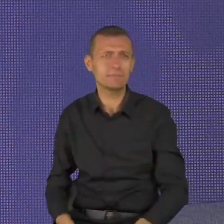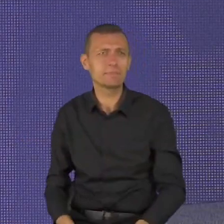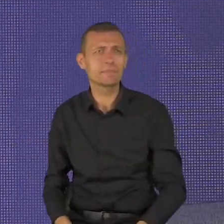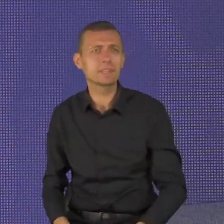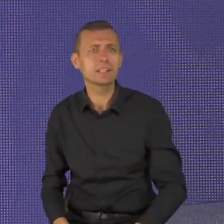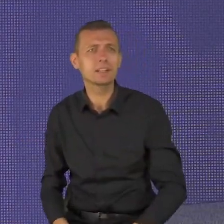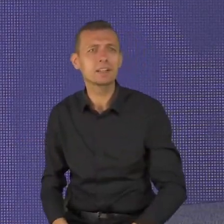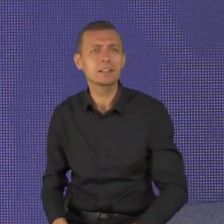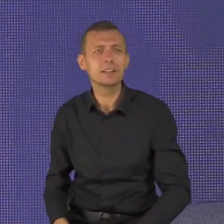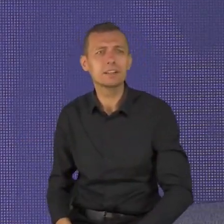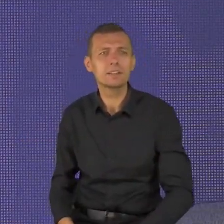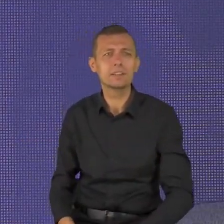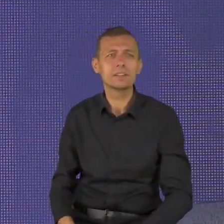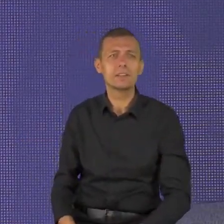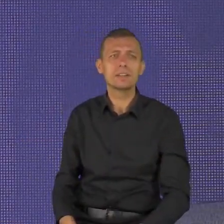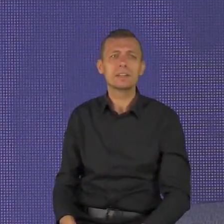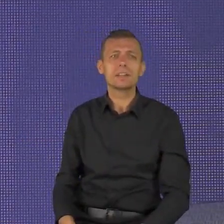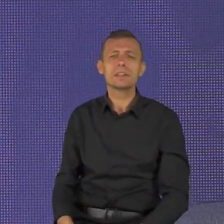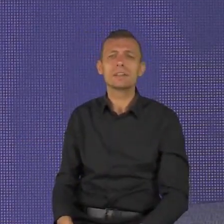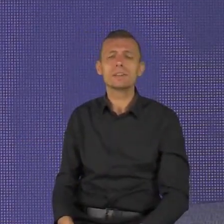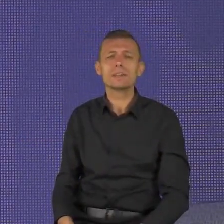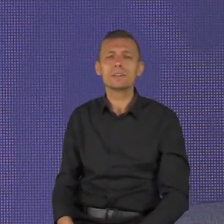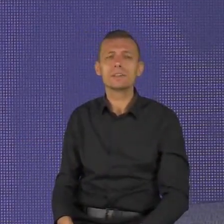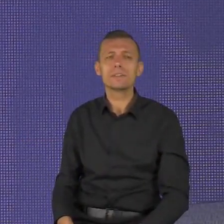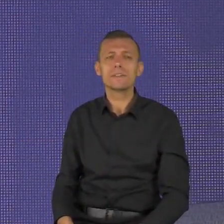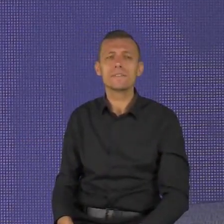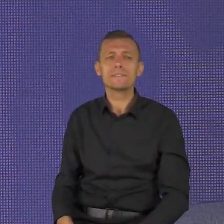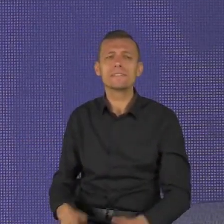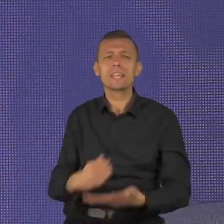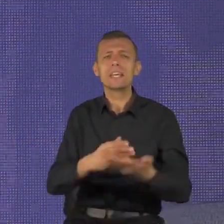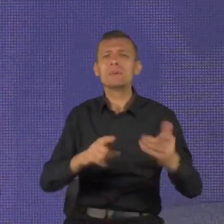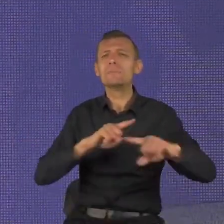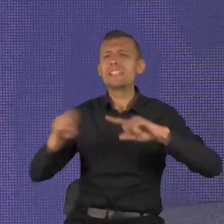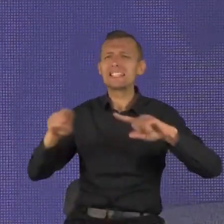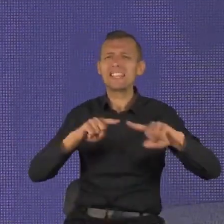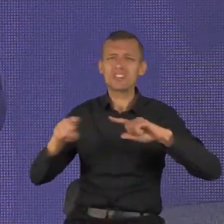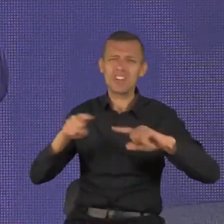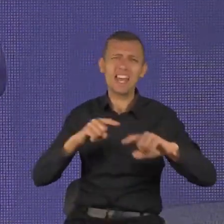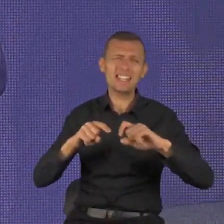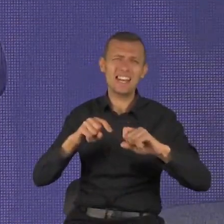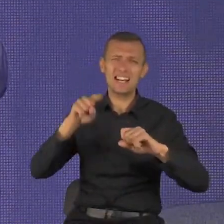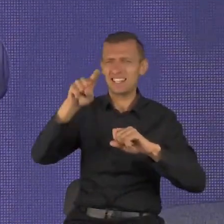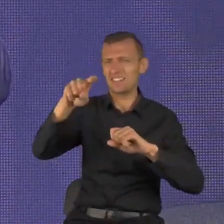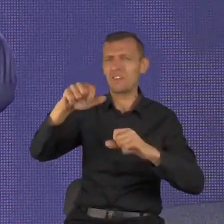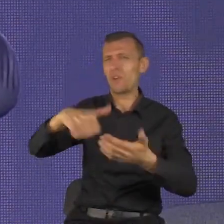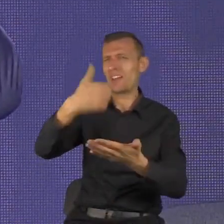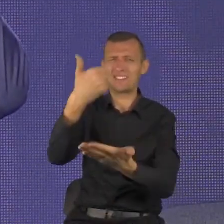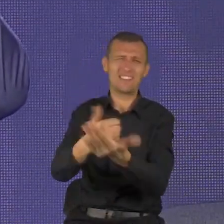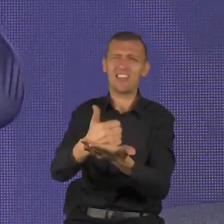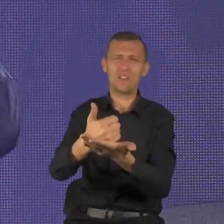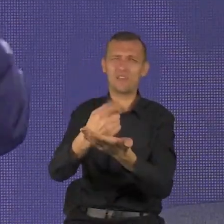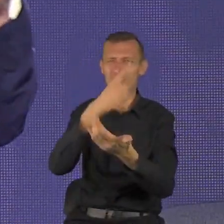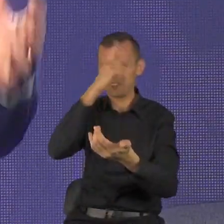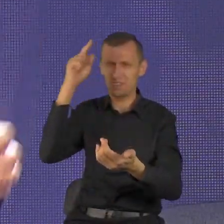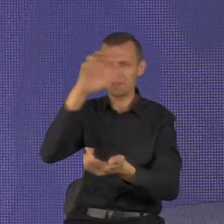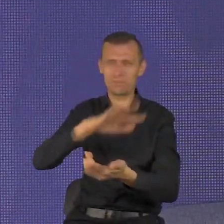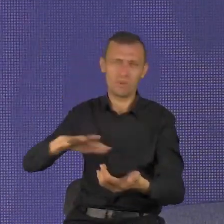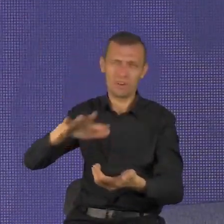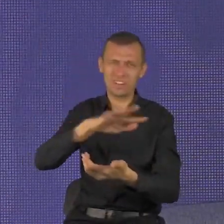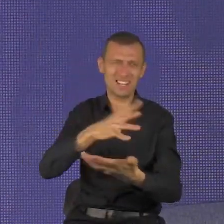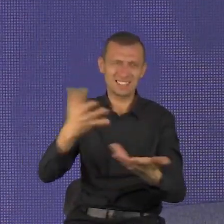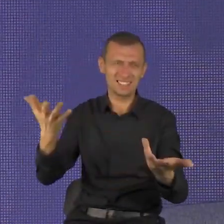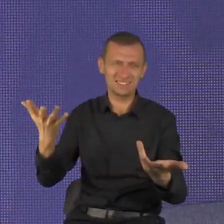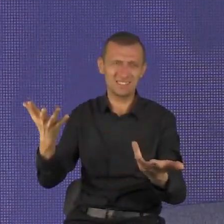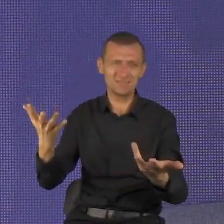społecznego. Ponieważ za rok tym symbolem statusu społecznego będzie zupełnie coś innego. Za rok.